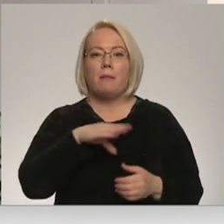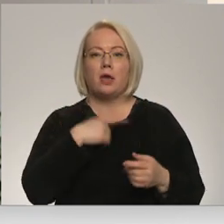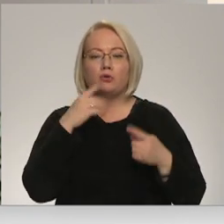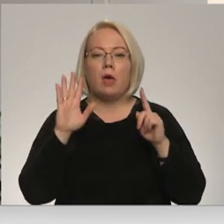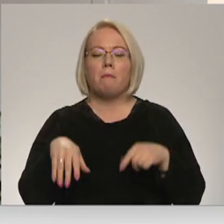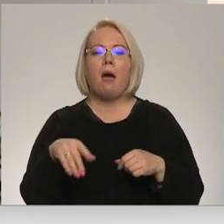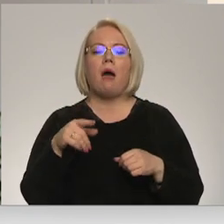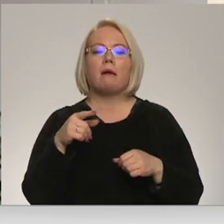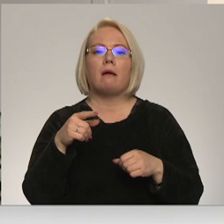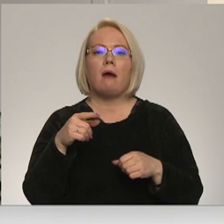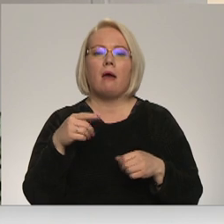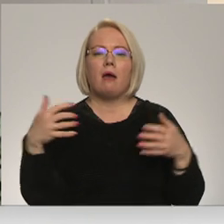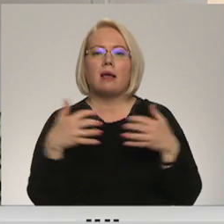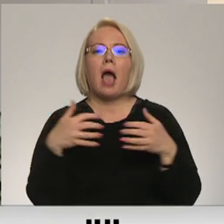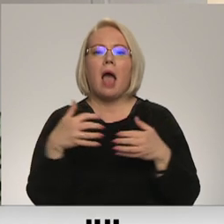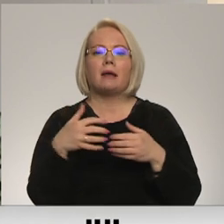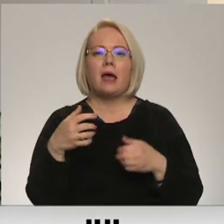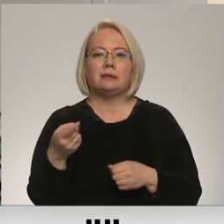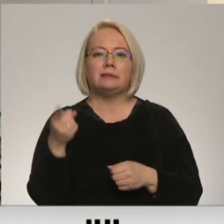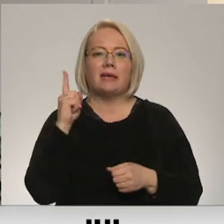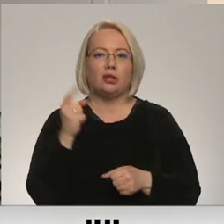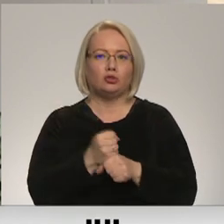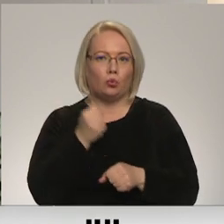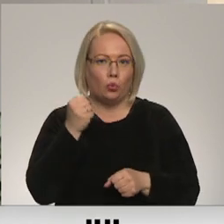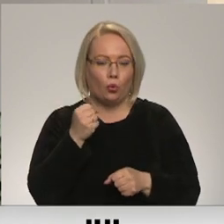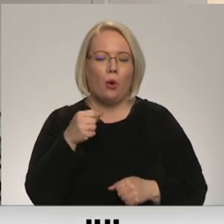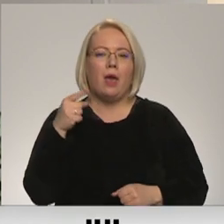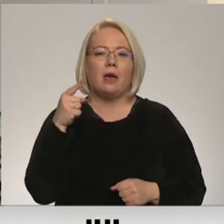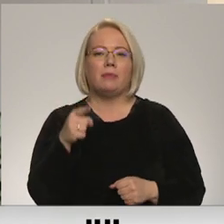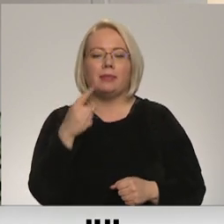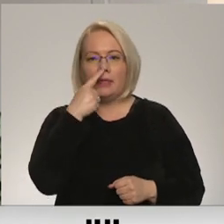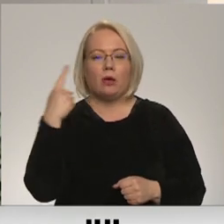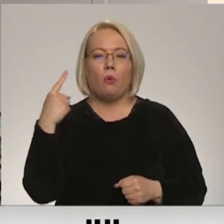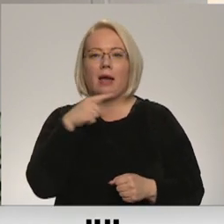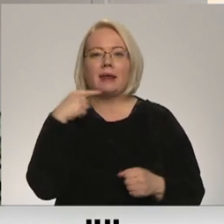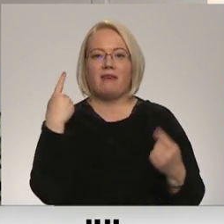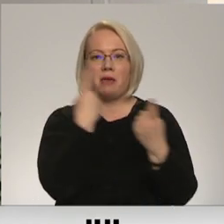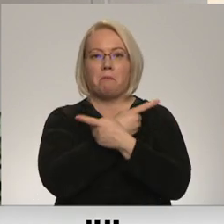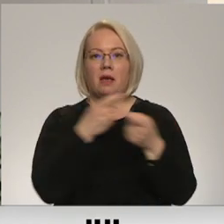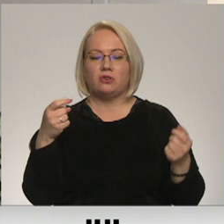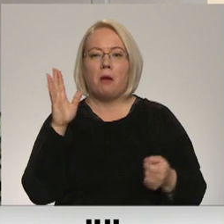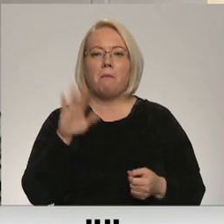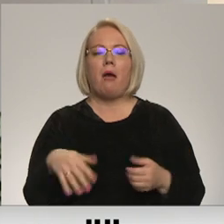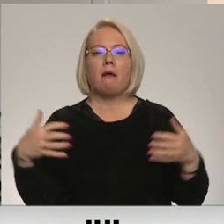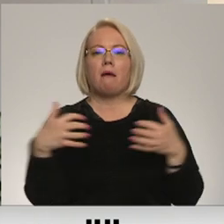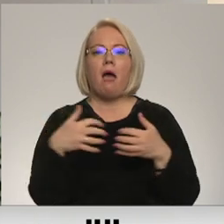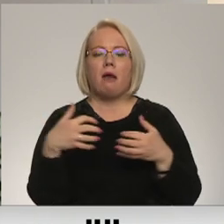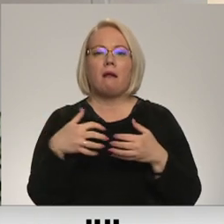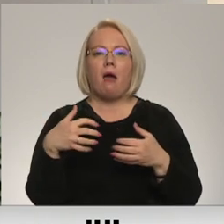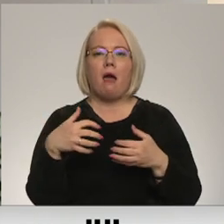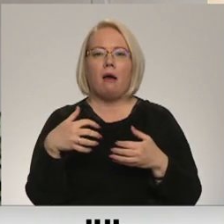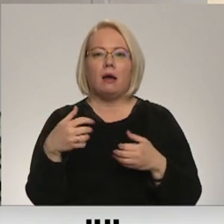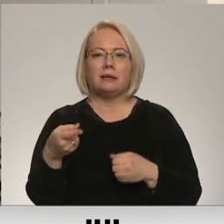cenzūru. Krievijā tikko paziņoja par kāra cenzūru, un viņi grib neutralizēt